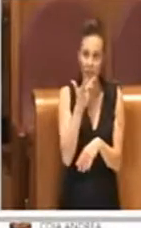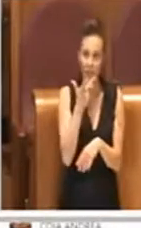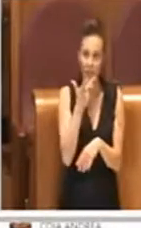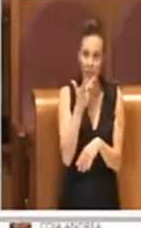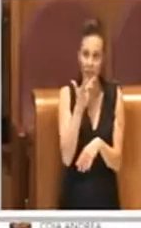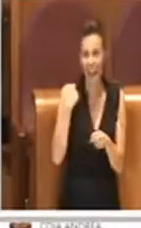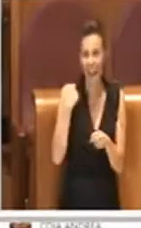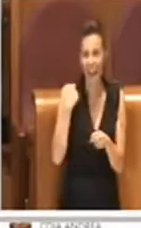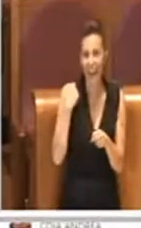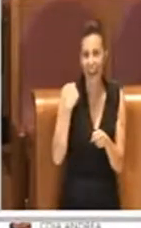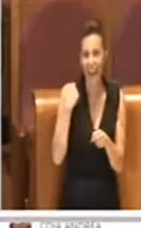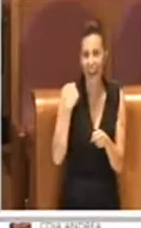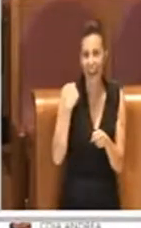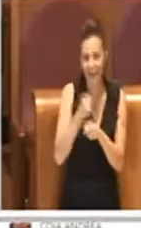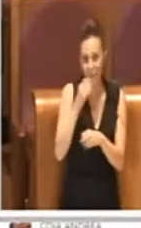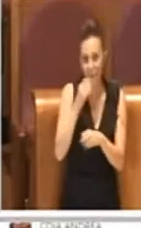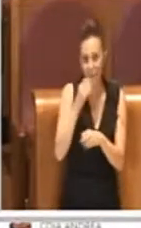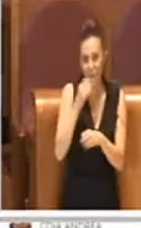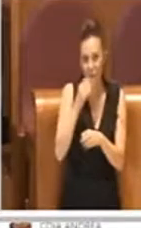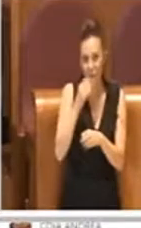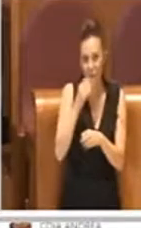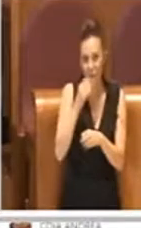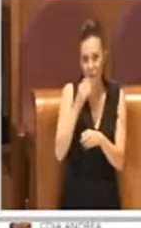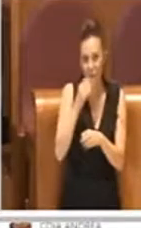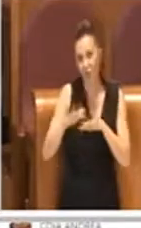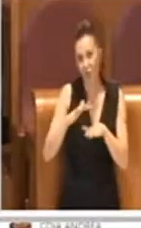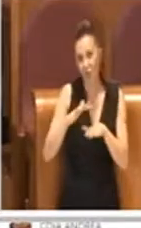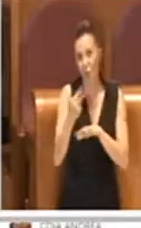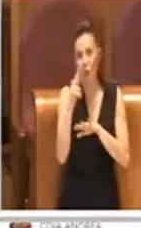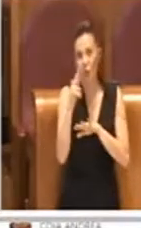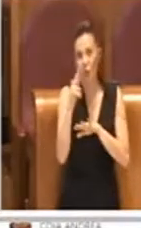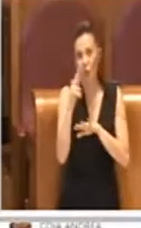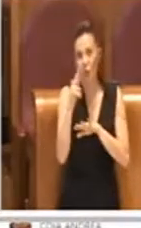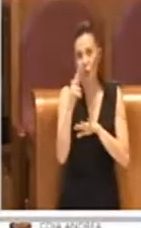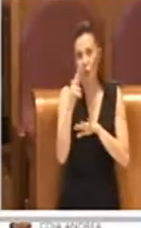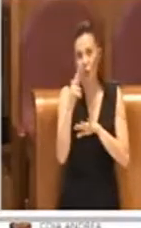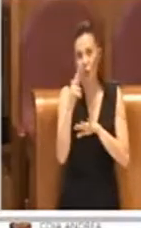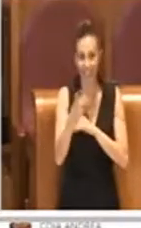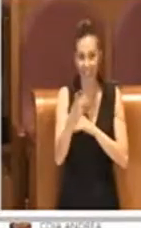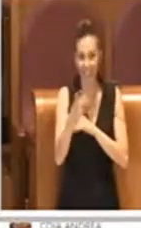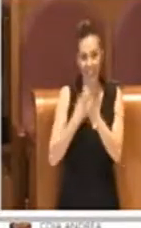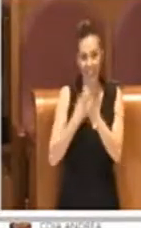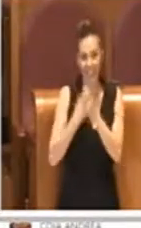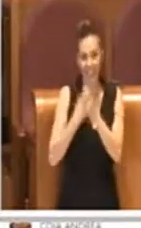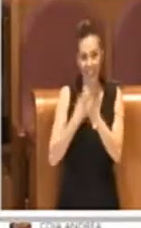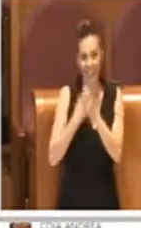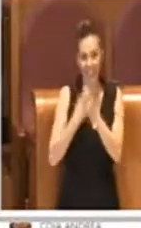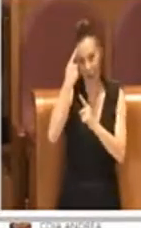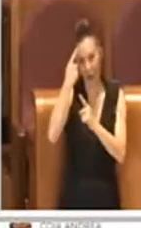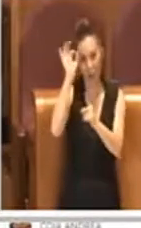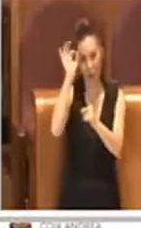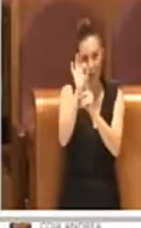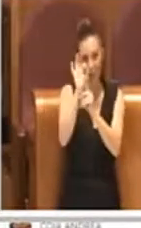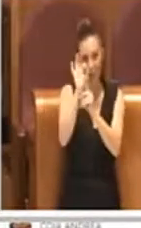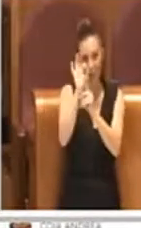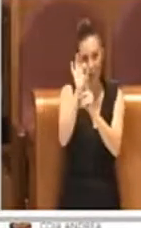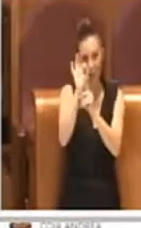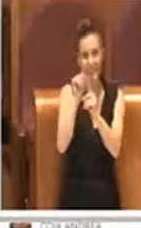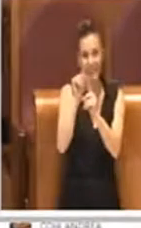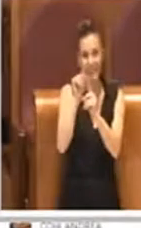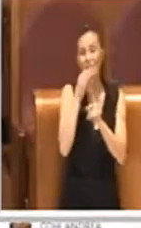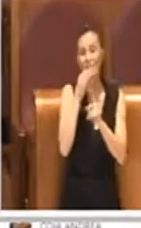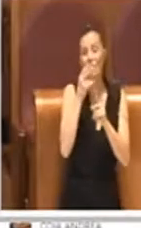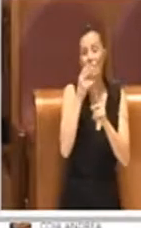la variazione numero 3 quindi ritornando a quell'obiettivo di avere un numero di